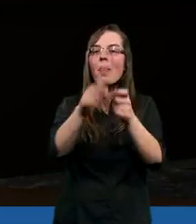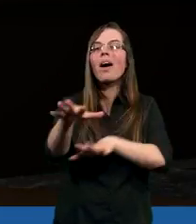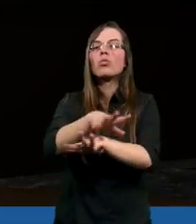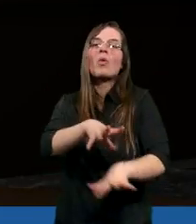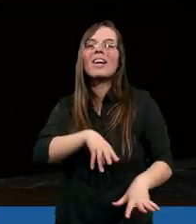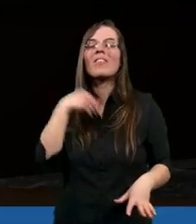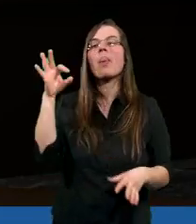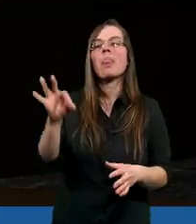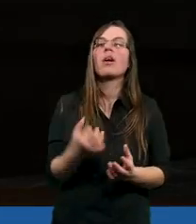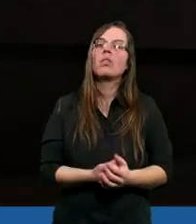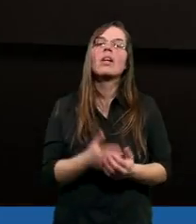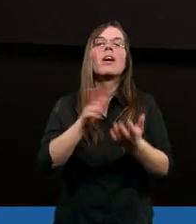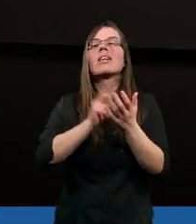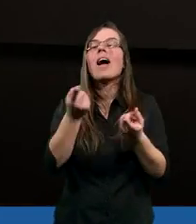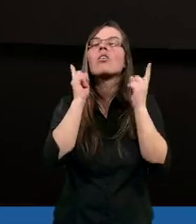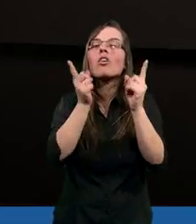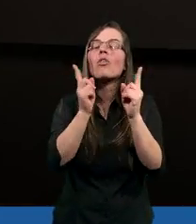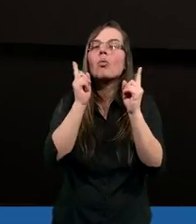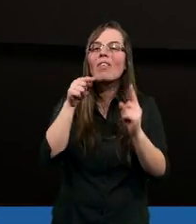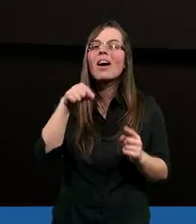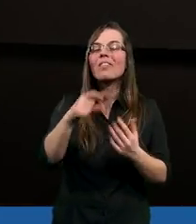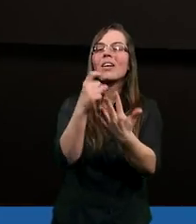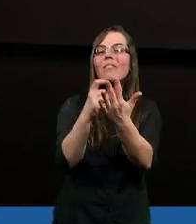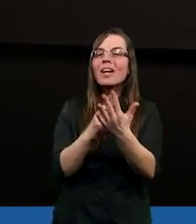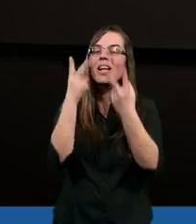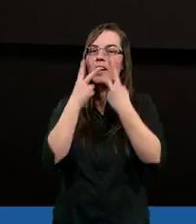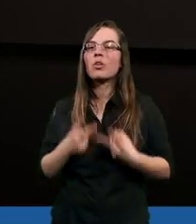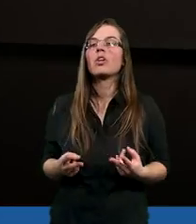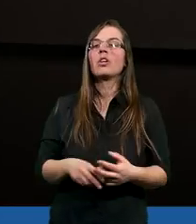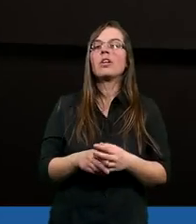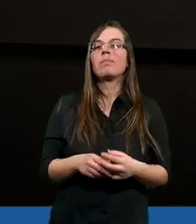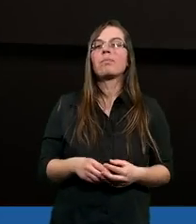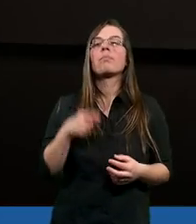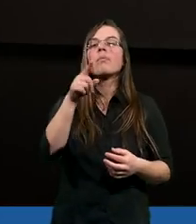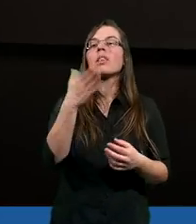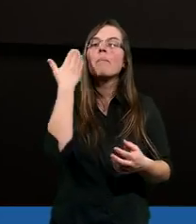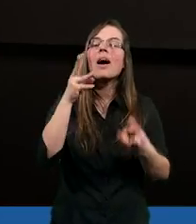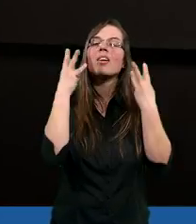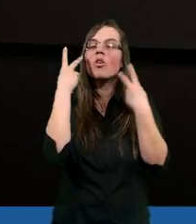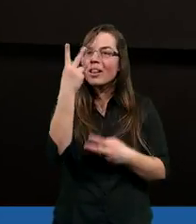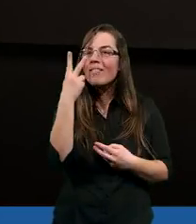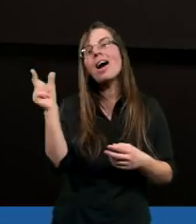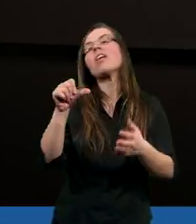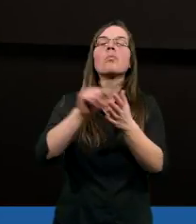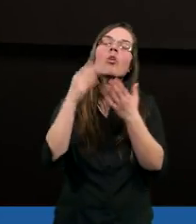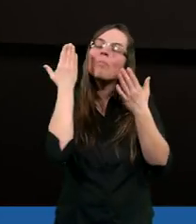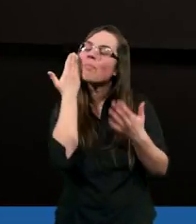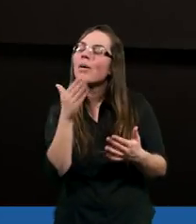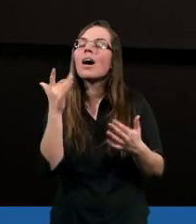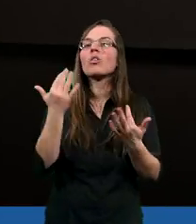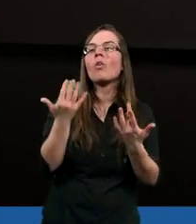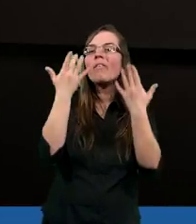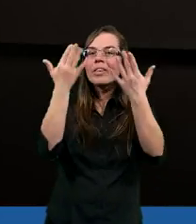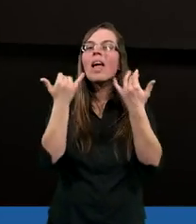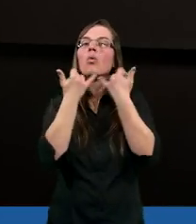dar Ducha Świętego. Na co zwróciliście uwagę w tych dwóch wersetach? To są tylko dwa spośród z pewnością wielu